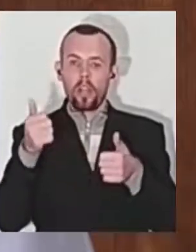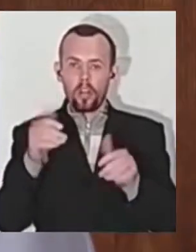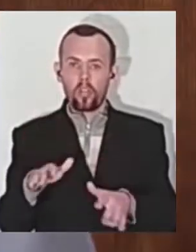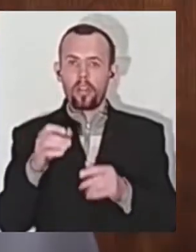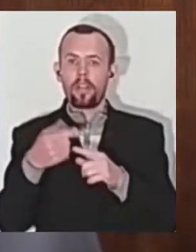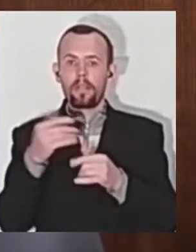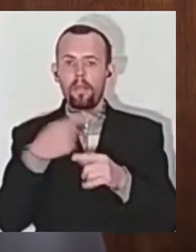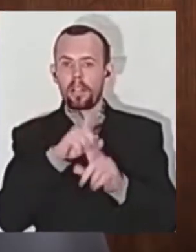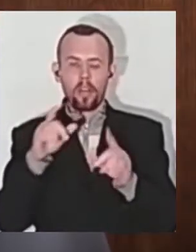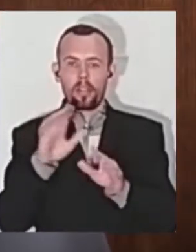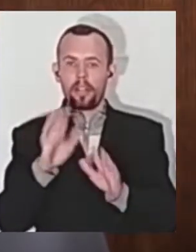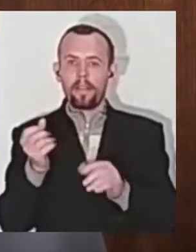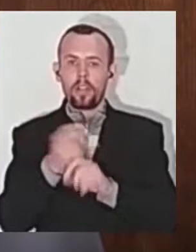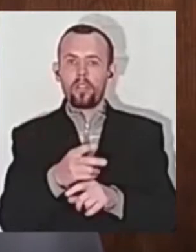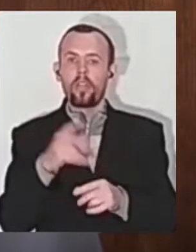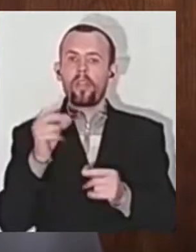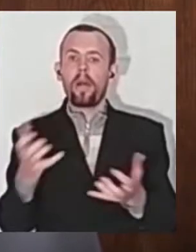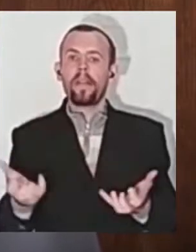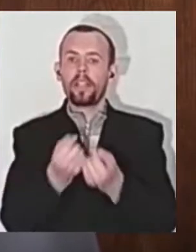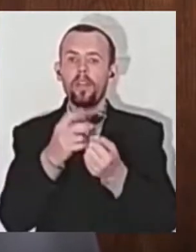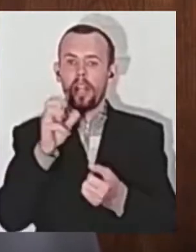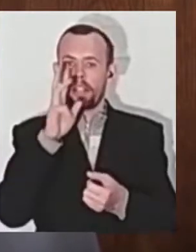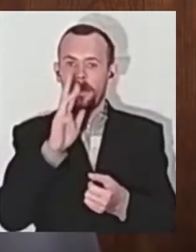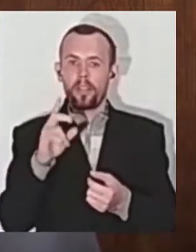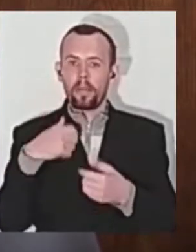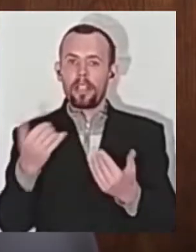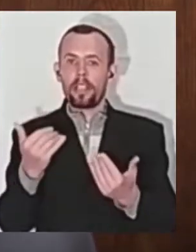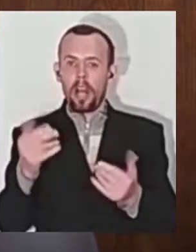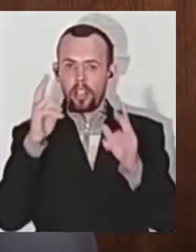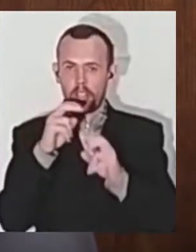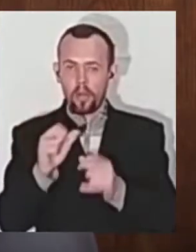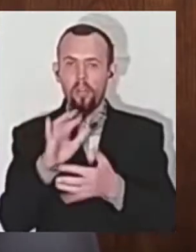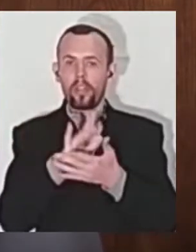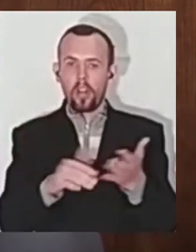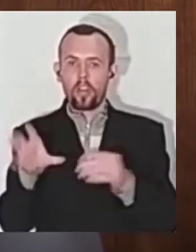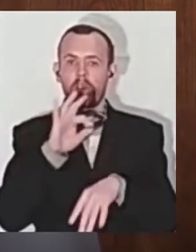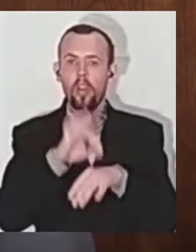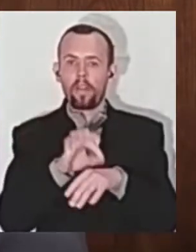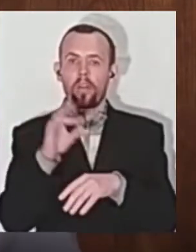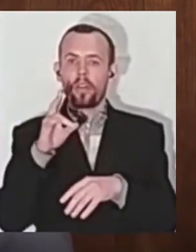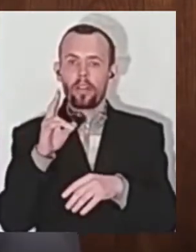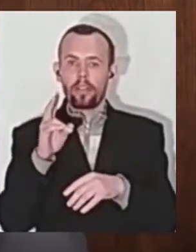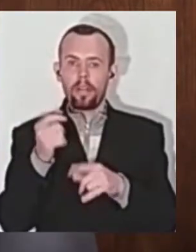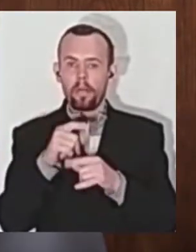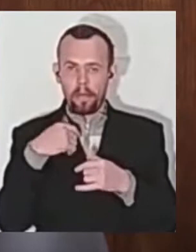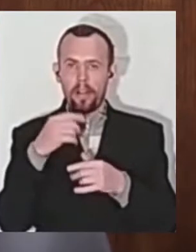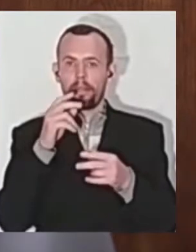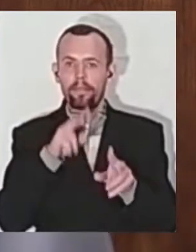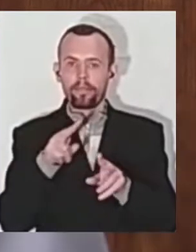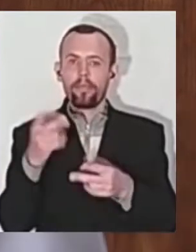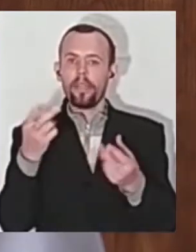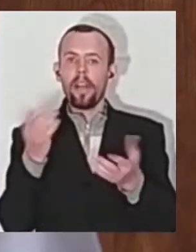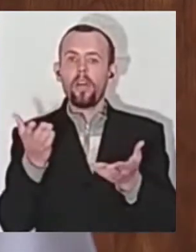виженуть. На підтримку на три місяці ми зараз розглянемо, щоб ці хворі були накормлені, доглянені, де вони знаходяться.